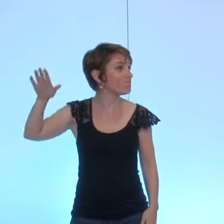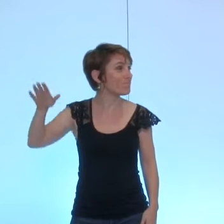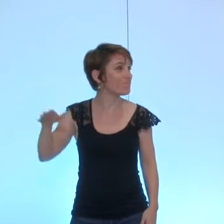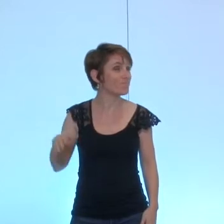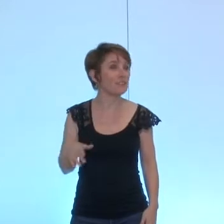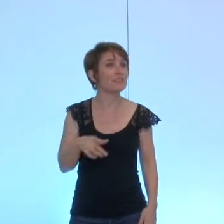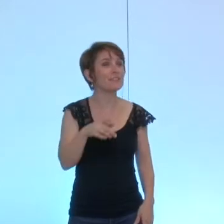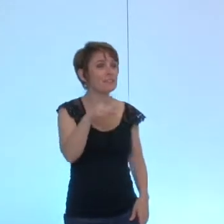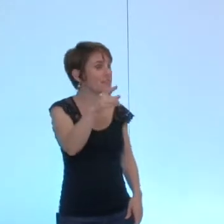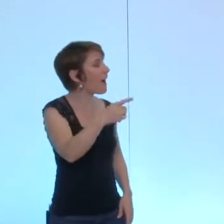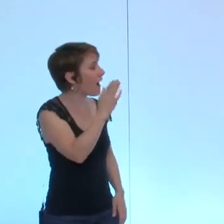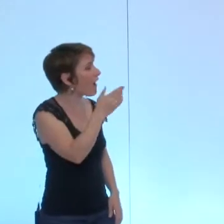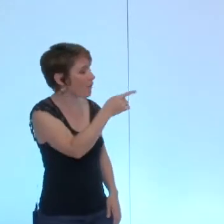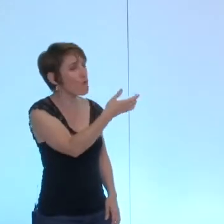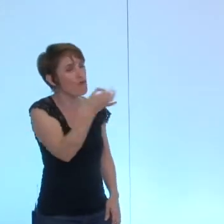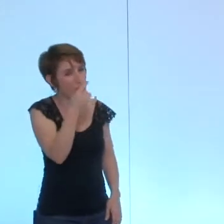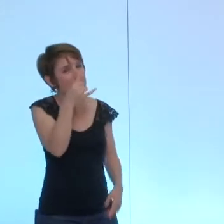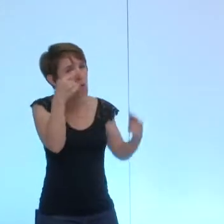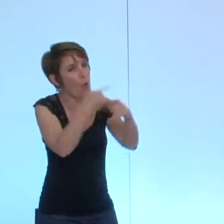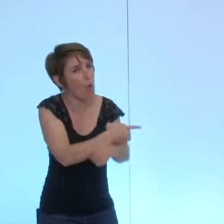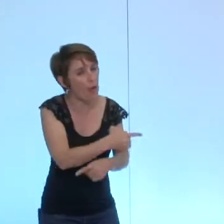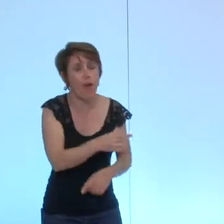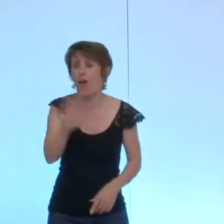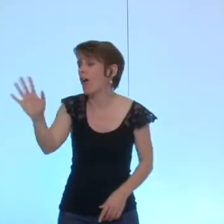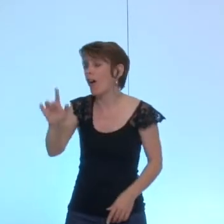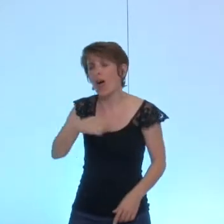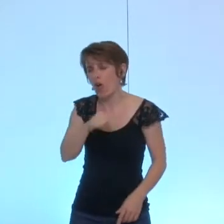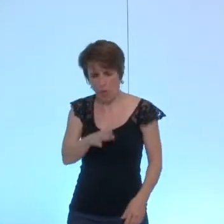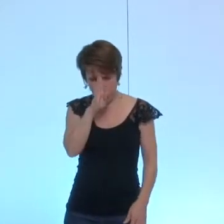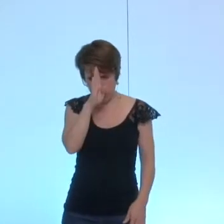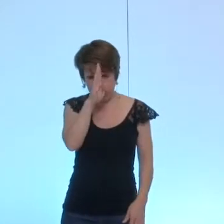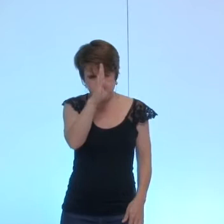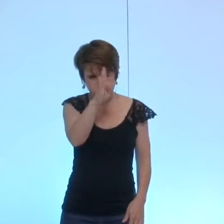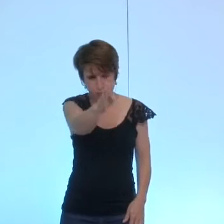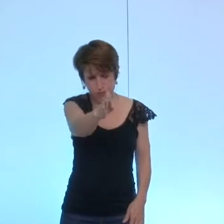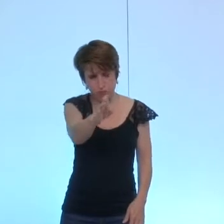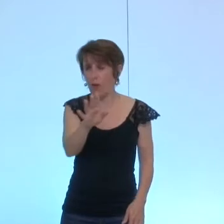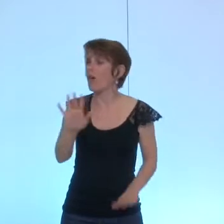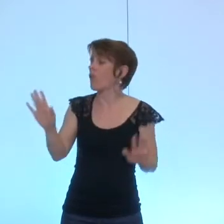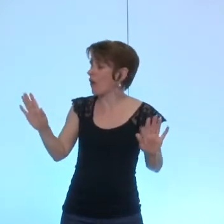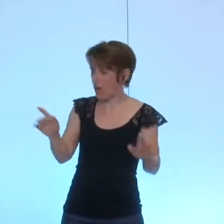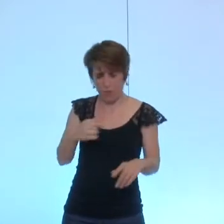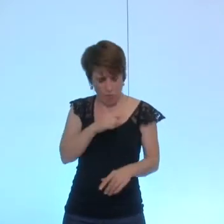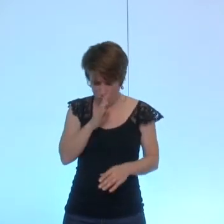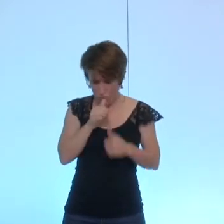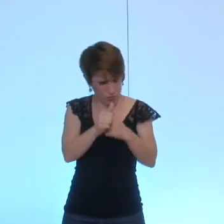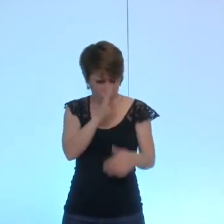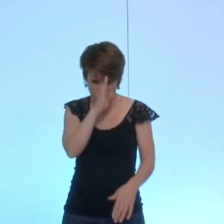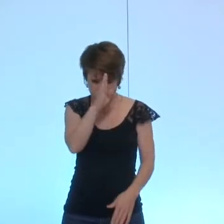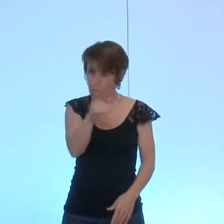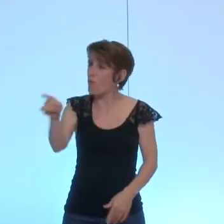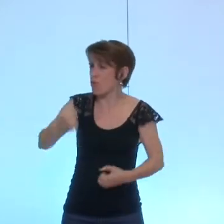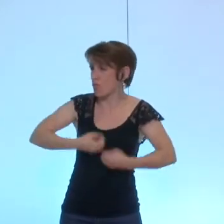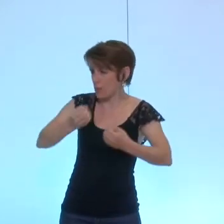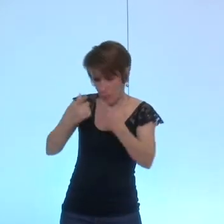non voilà vraiment en fait on trace la route et puis après vous vous exprimez de la façon dont vous le souhaitez monsieur Chamussy